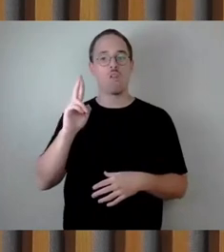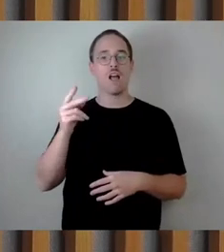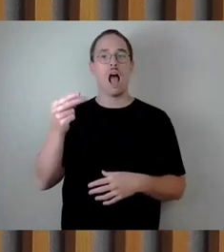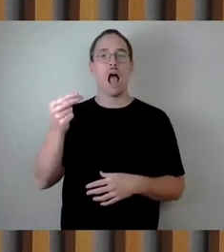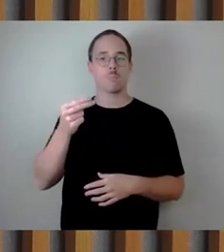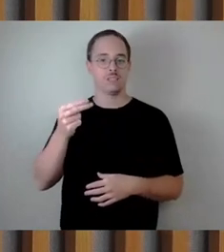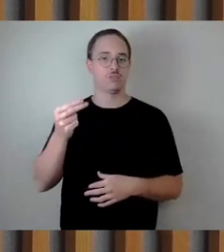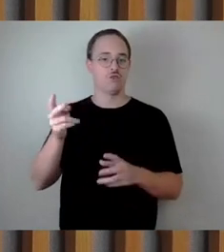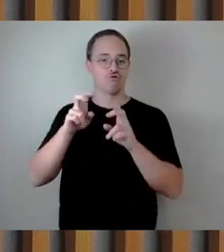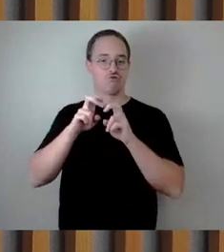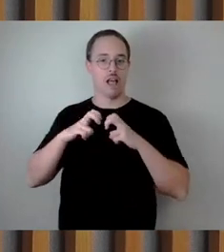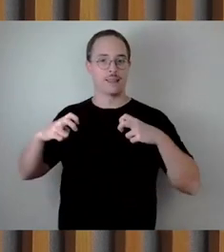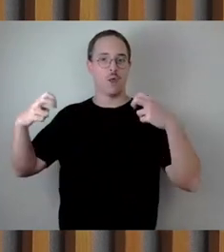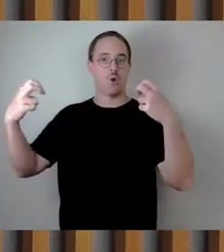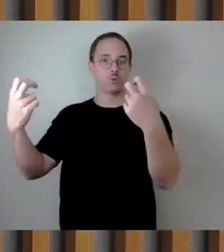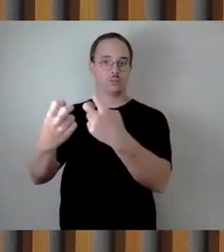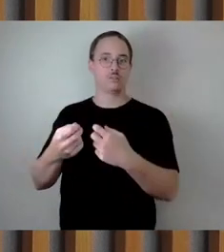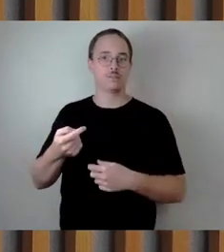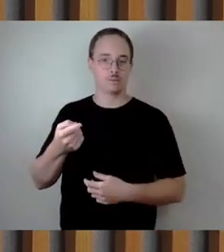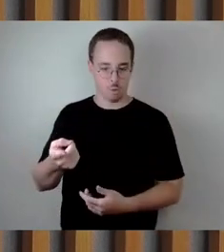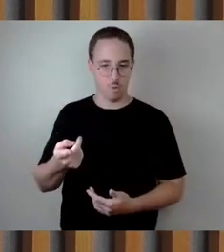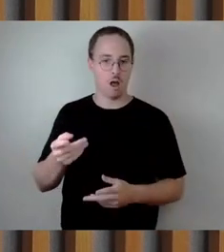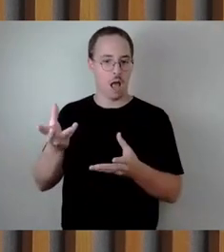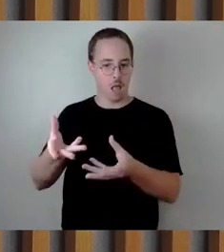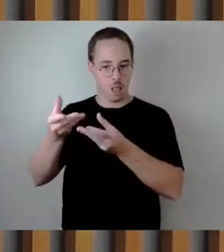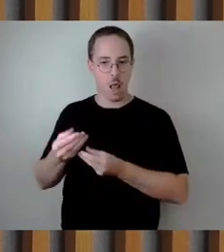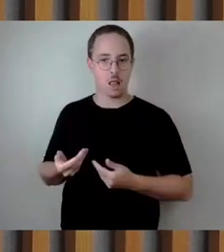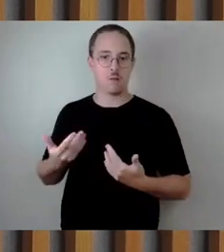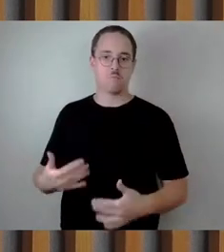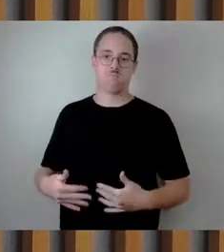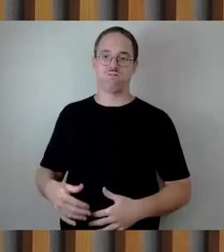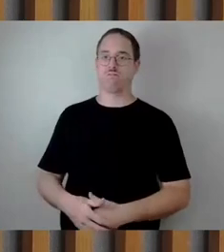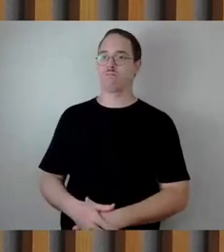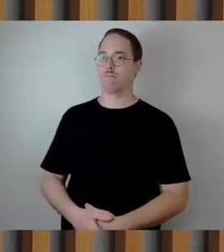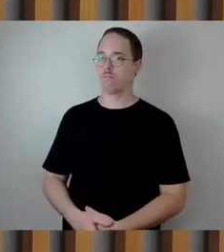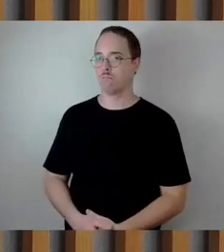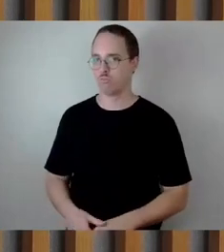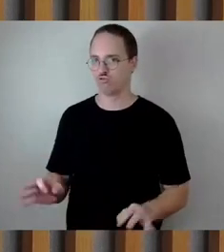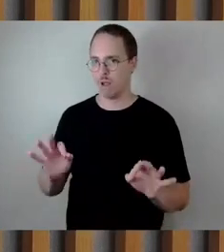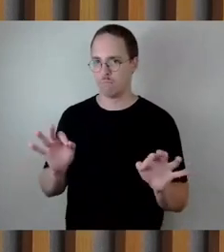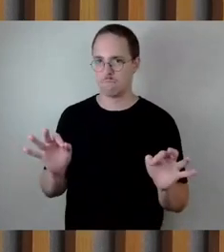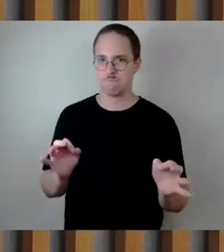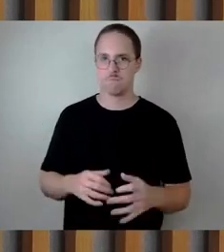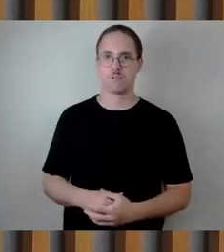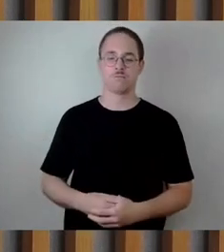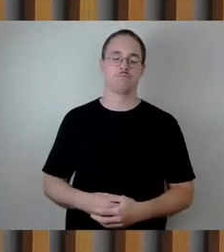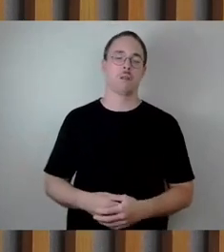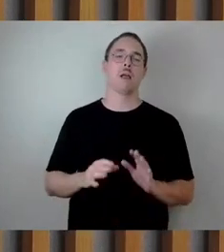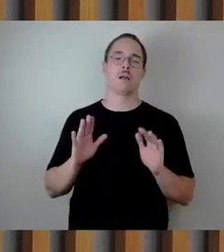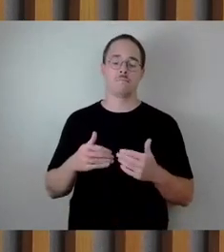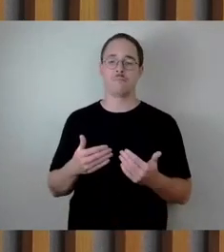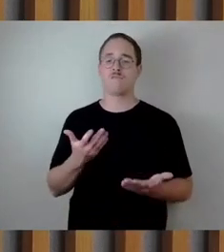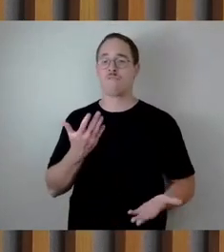Bände. Aber ich möchte Ihnen, damit wir zu diesem Neuanfang vielleicht doch noch kommen können, gemeinsam